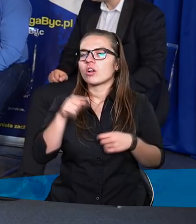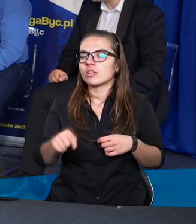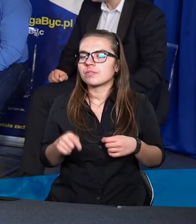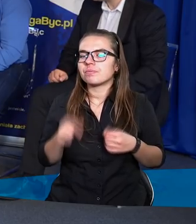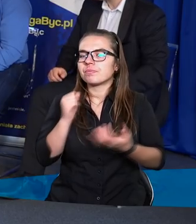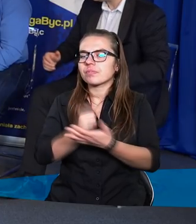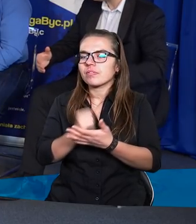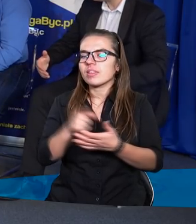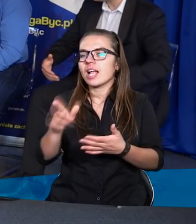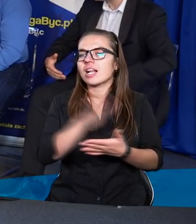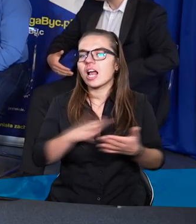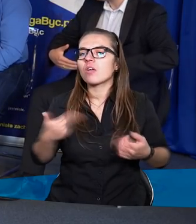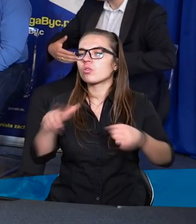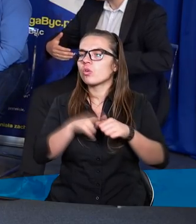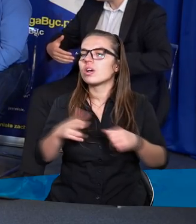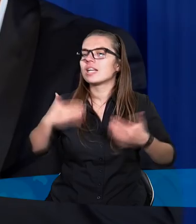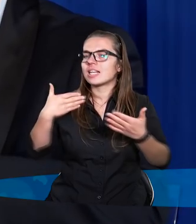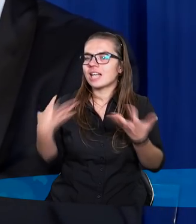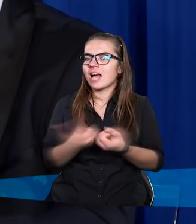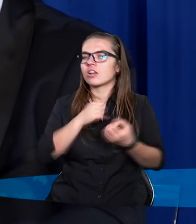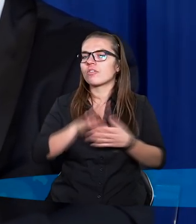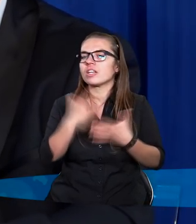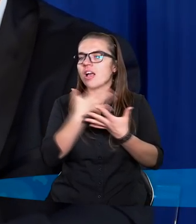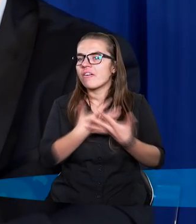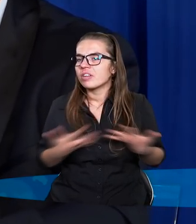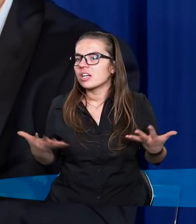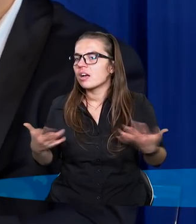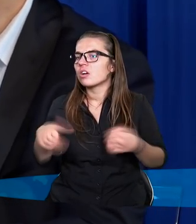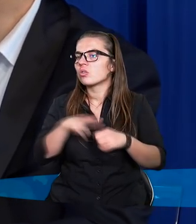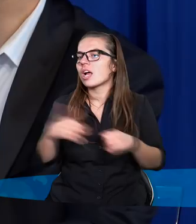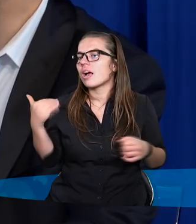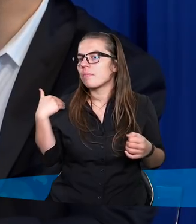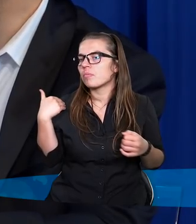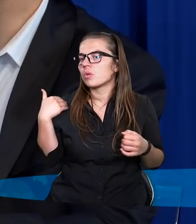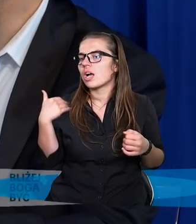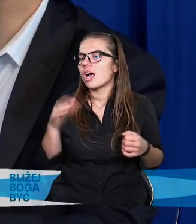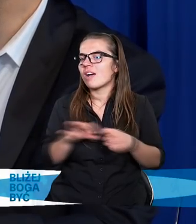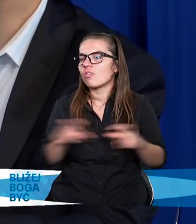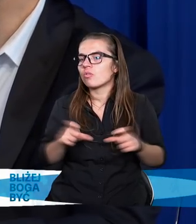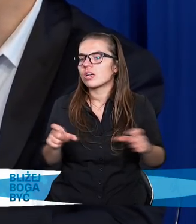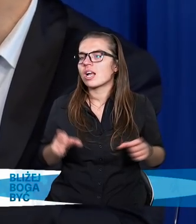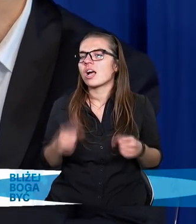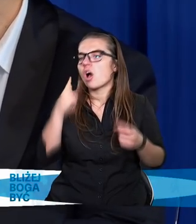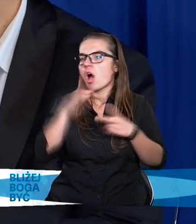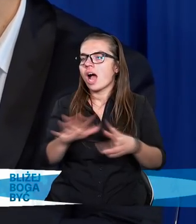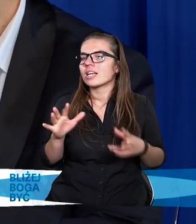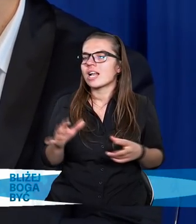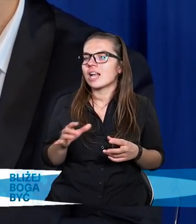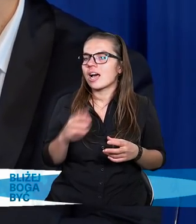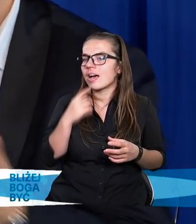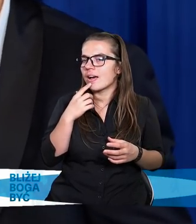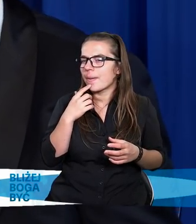kwestie tych narodów, które znajdowały się w ziemi, która miała zostać przekazana